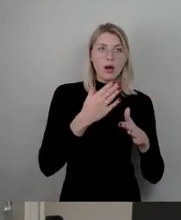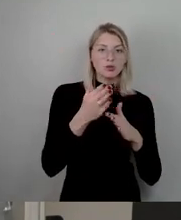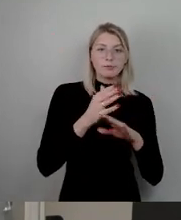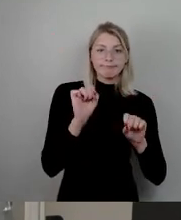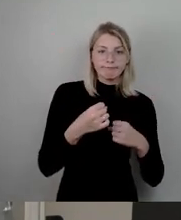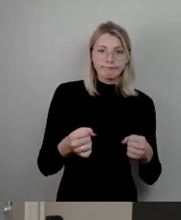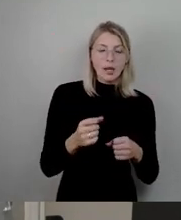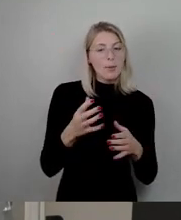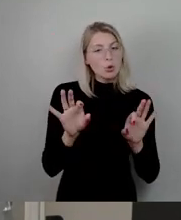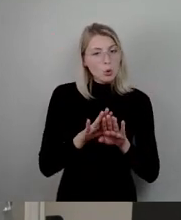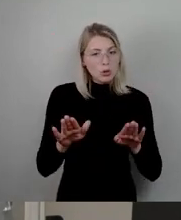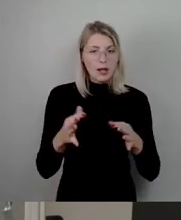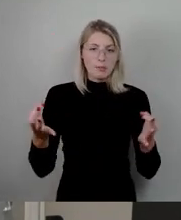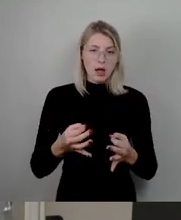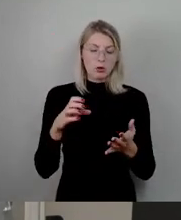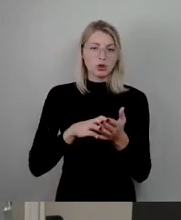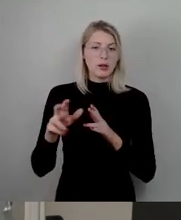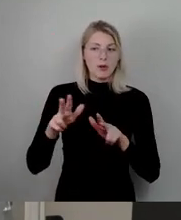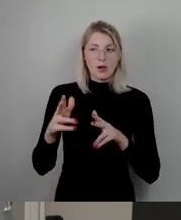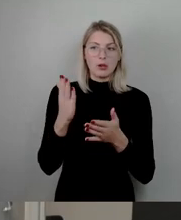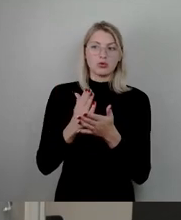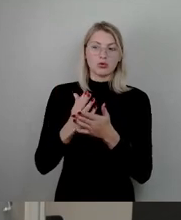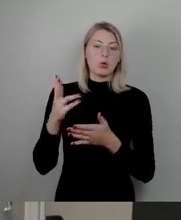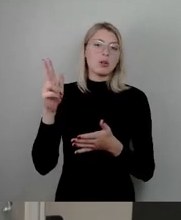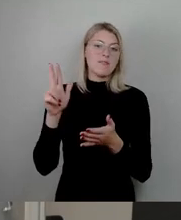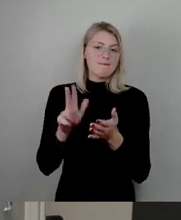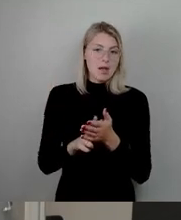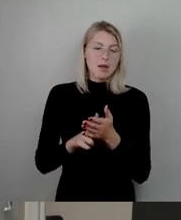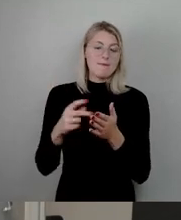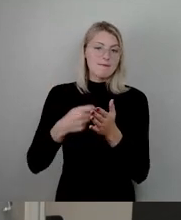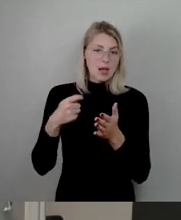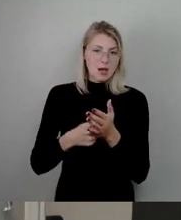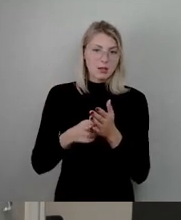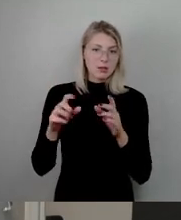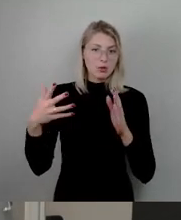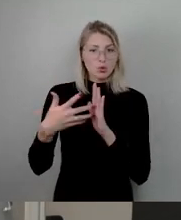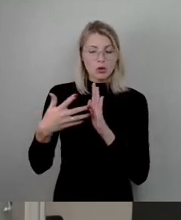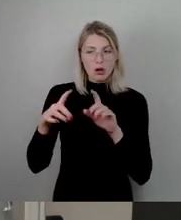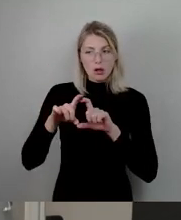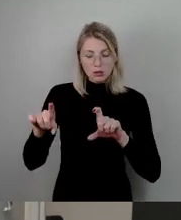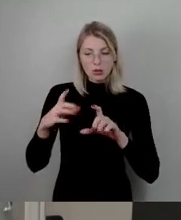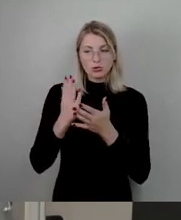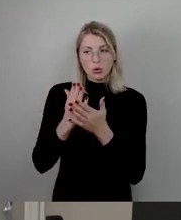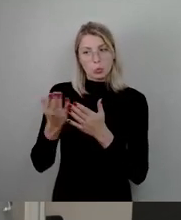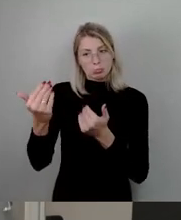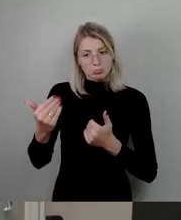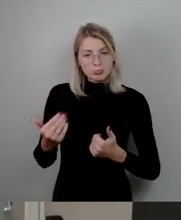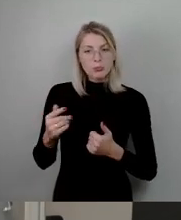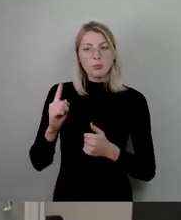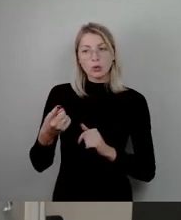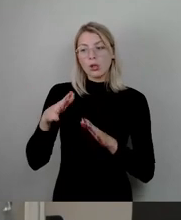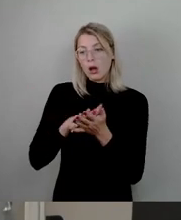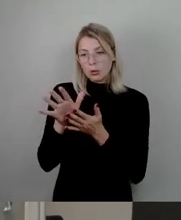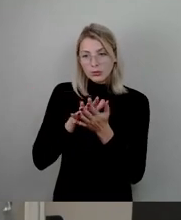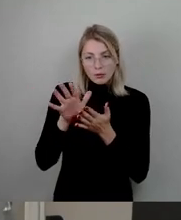Die Stadtverwaltung hat ja entsprechende Wertgutachten eingeholt, die müssen jetzt ausgewertet werden und wenn das dann der Fall ist, dann haben